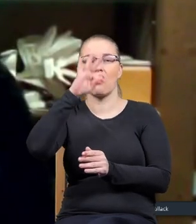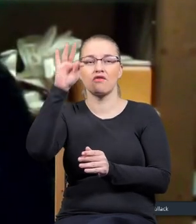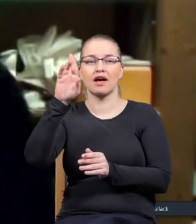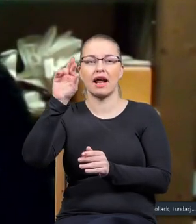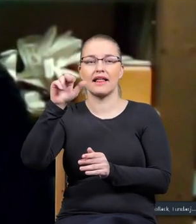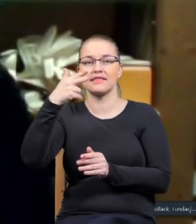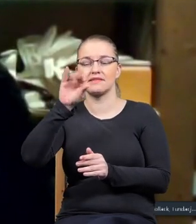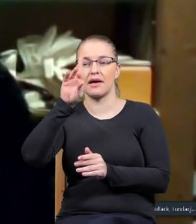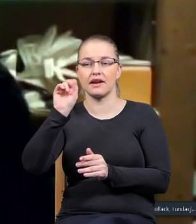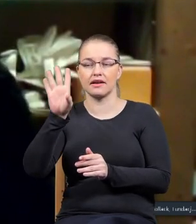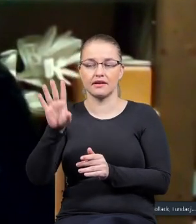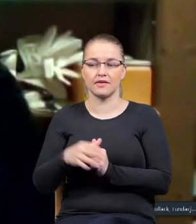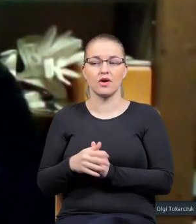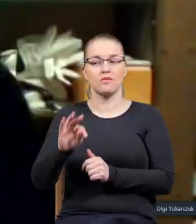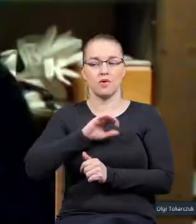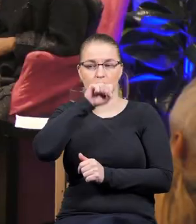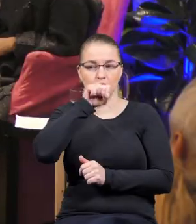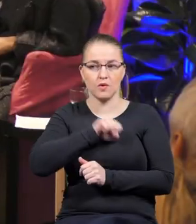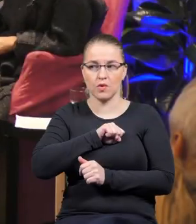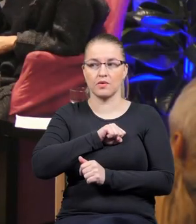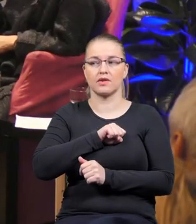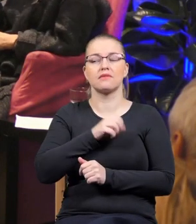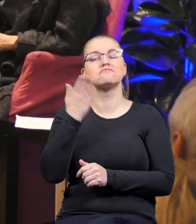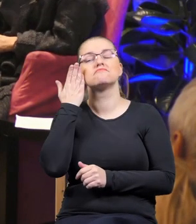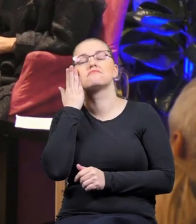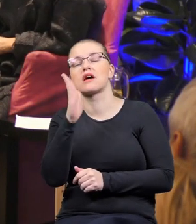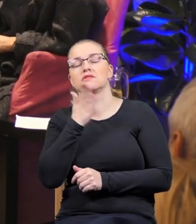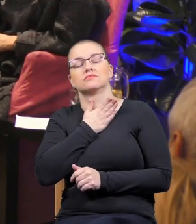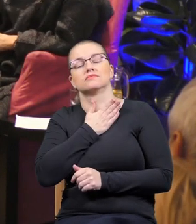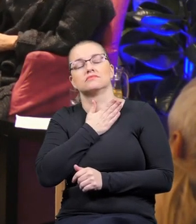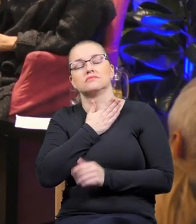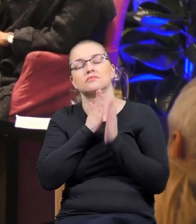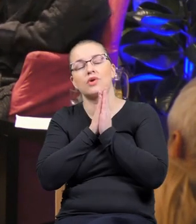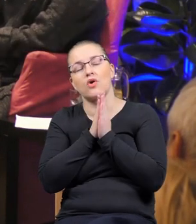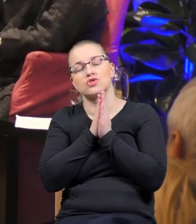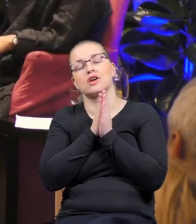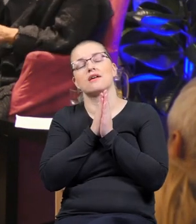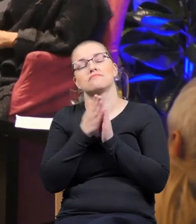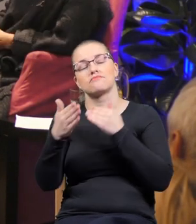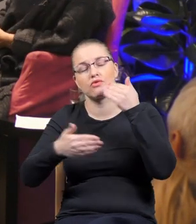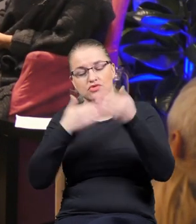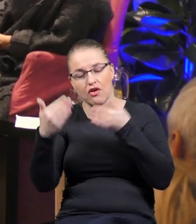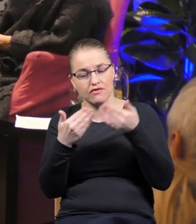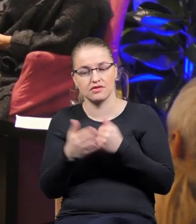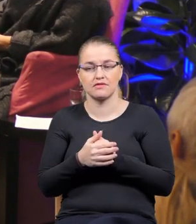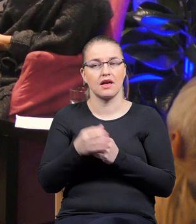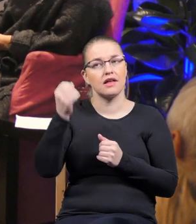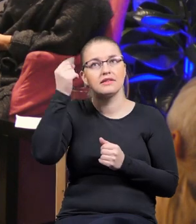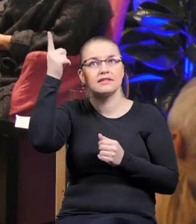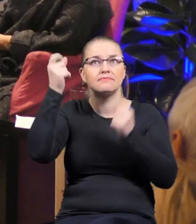austriacki pisarz. Mój ulubiony, bardzo proszę, żebyś go pozdrowił, bardzo inspirujący był dla mnie. Dobra.